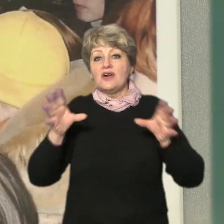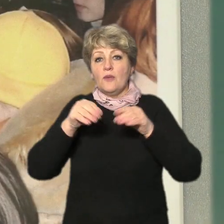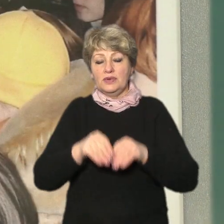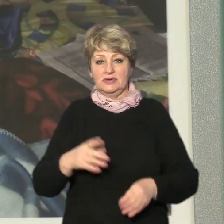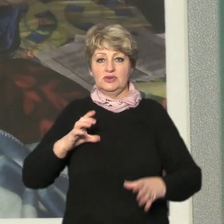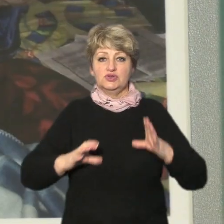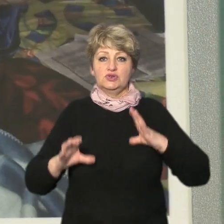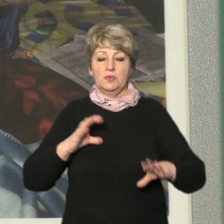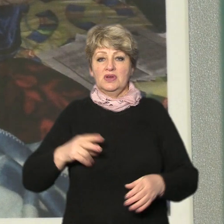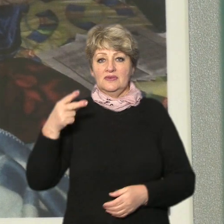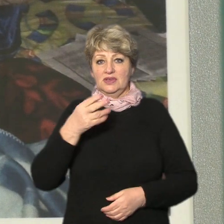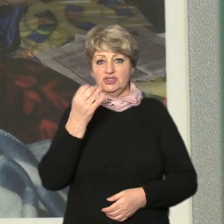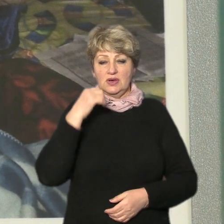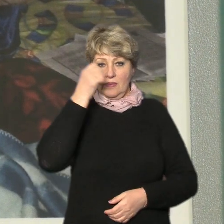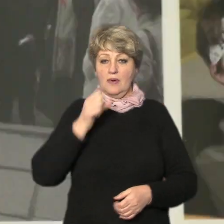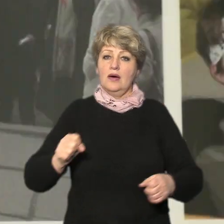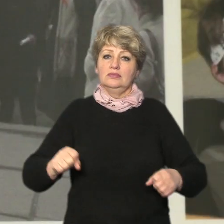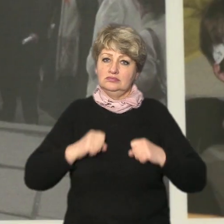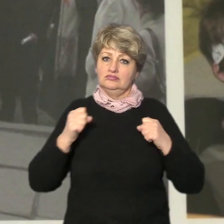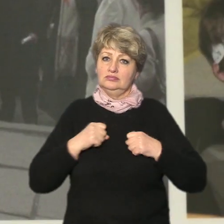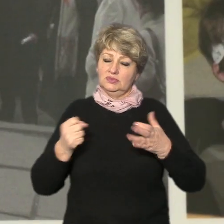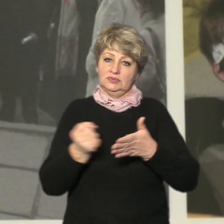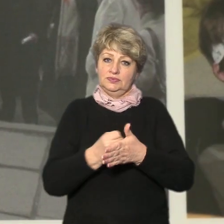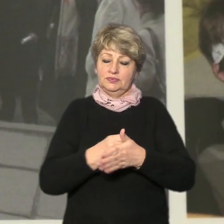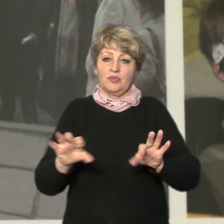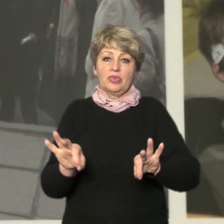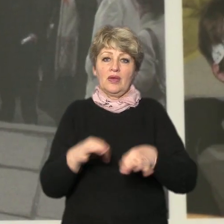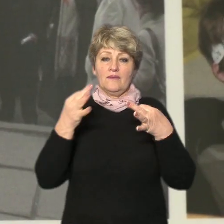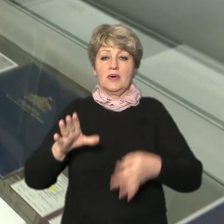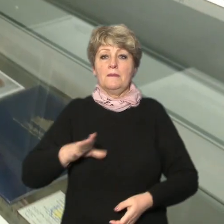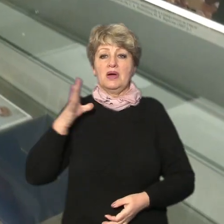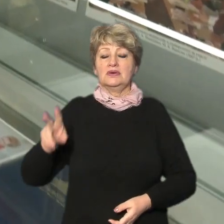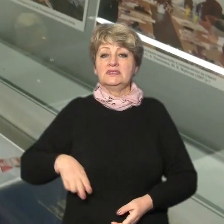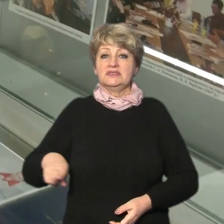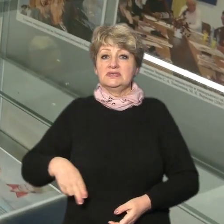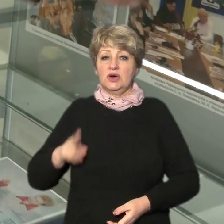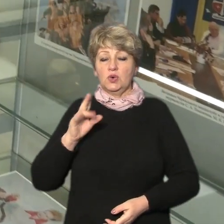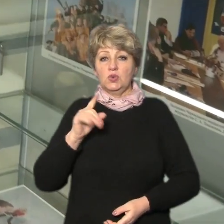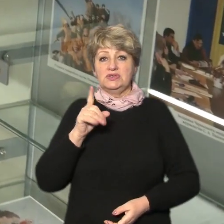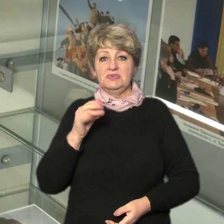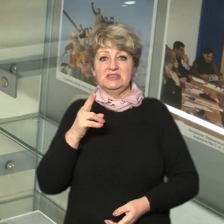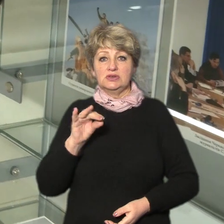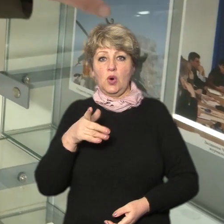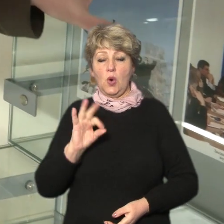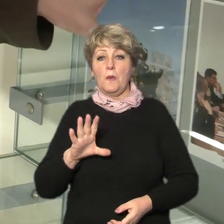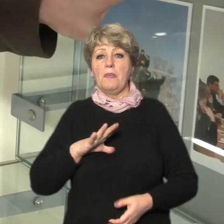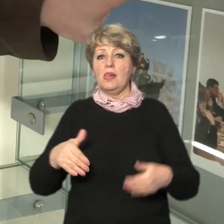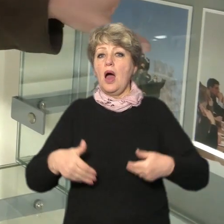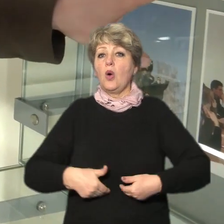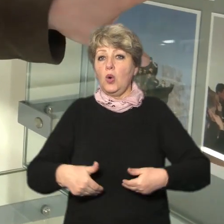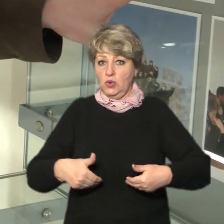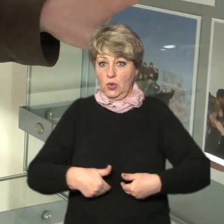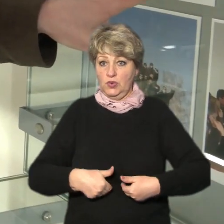2004-му домагалися звільнення тодішнього ректора регіонала Анатолія Кузьмінського було голодування після власне